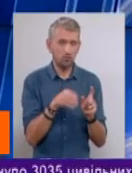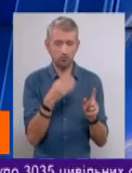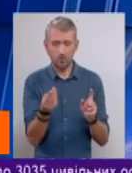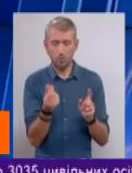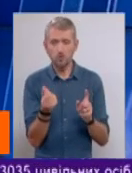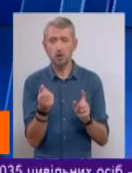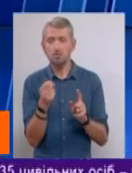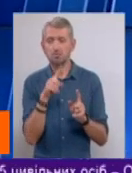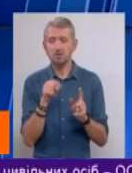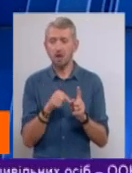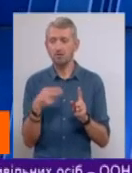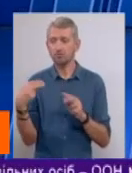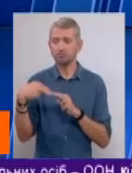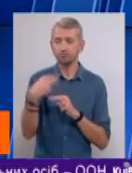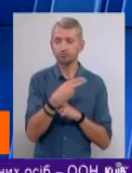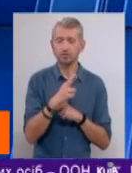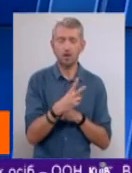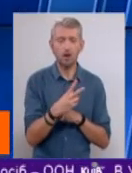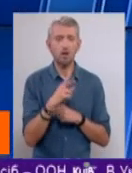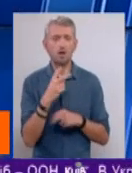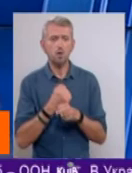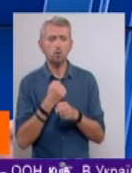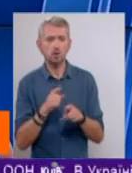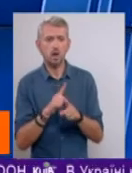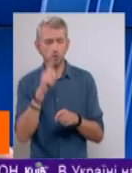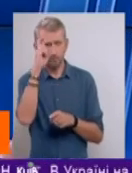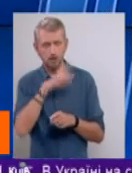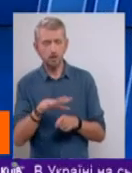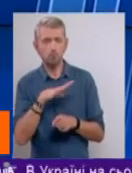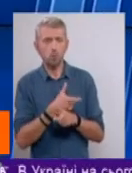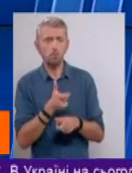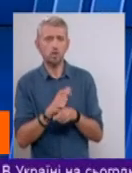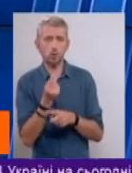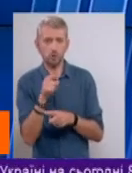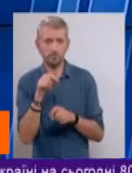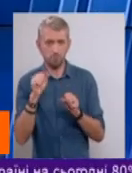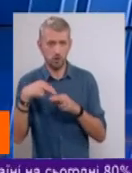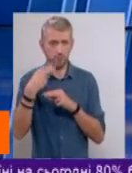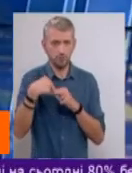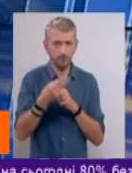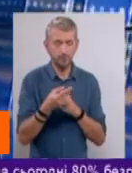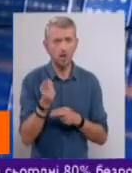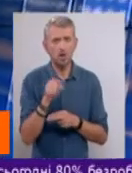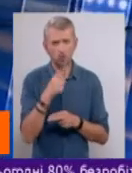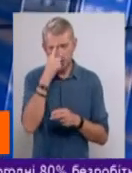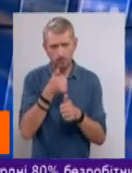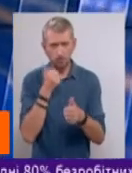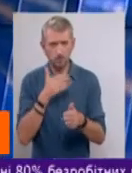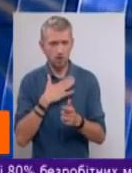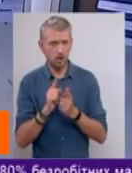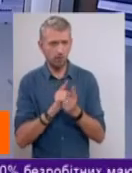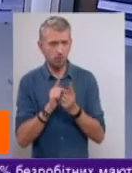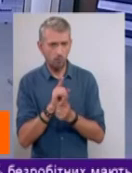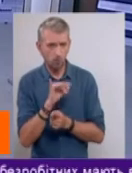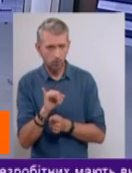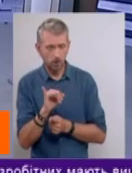ви повернете гроші? Як ви зробите так, щоб в країні було більше грошей і ви могли обслуговувати цей зовнішній борг? І тоді недалекі наші реформатори, як